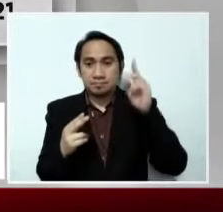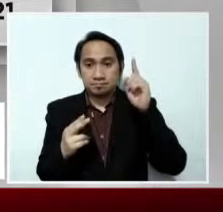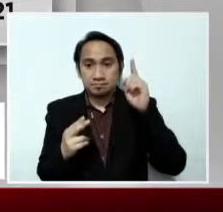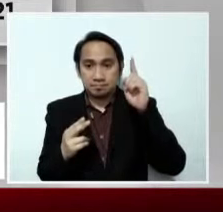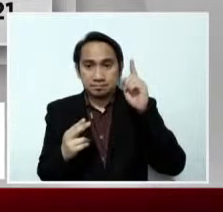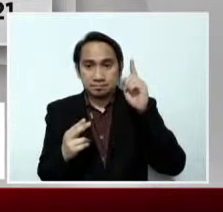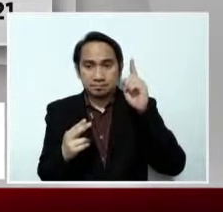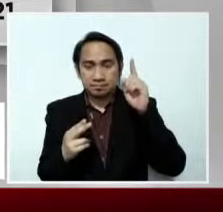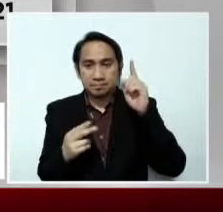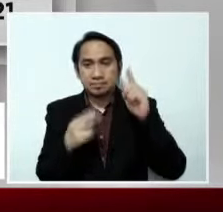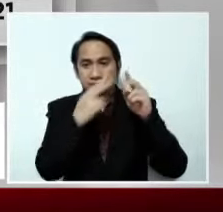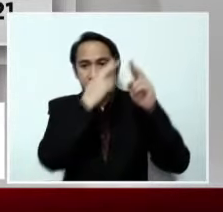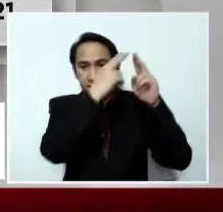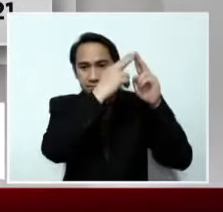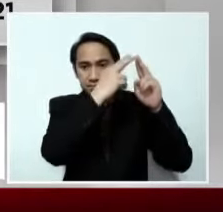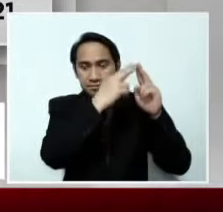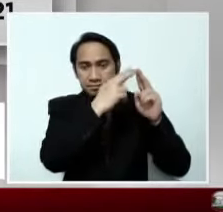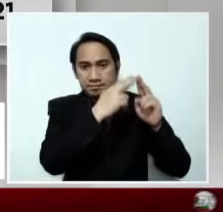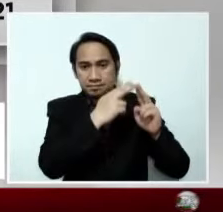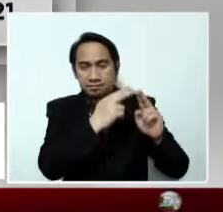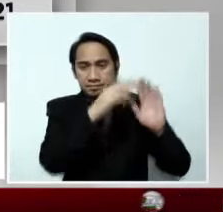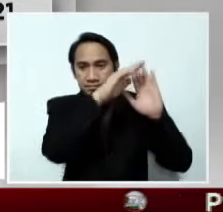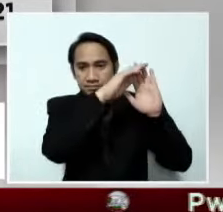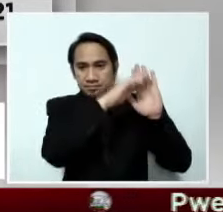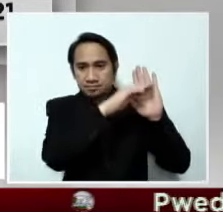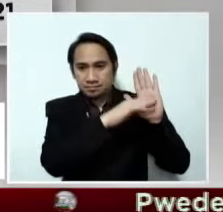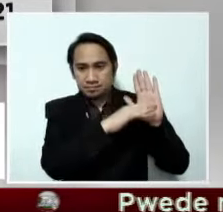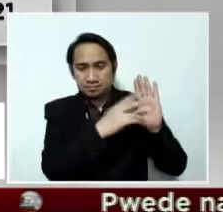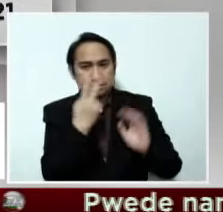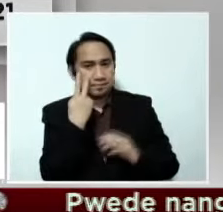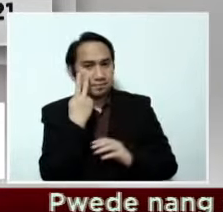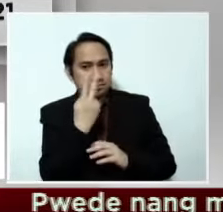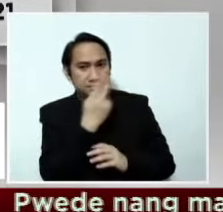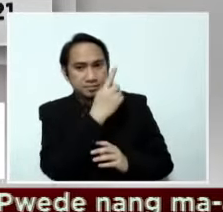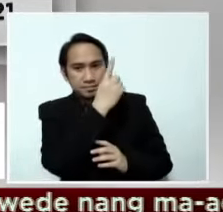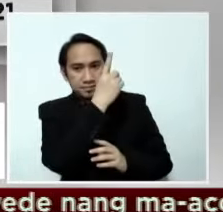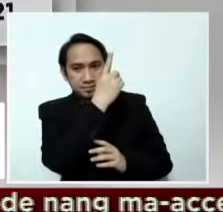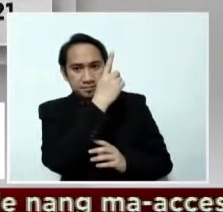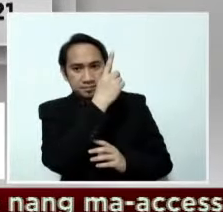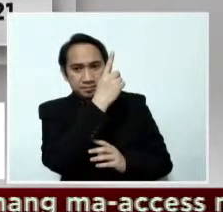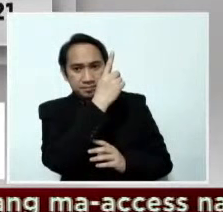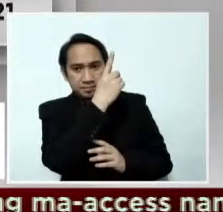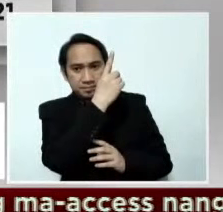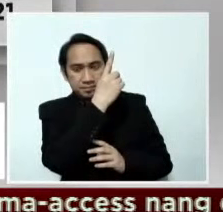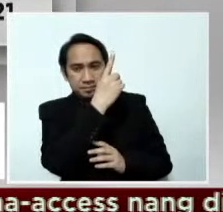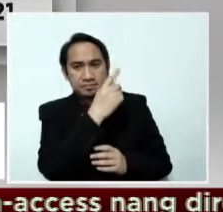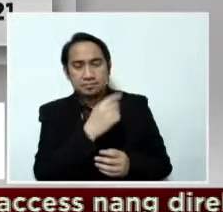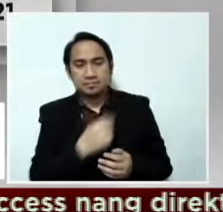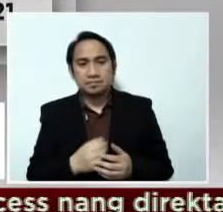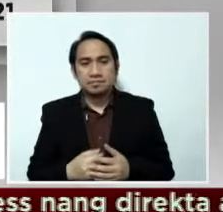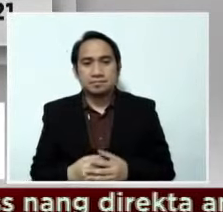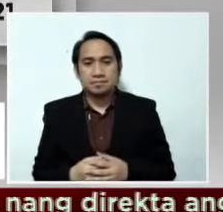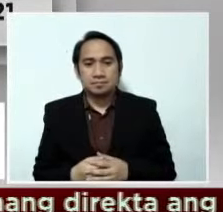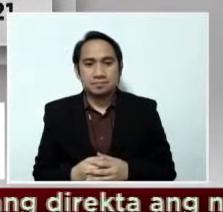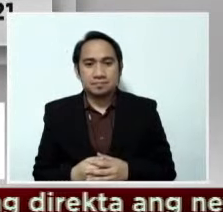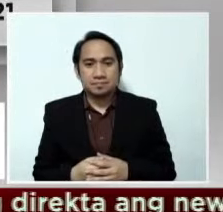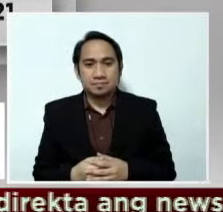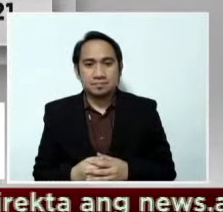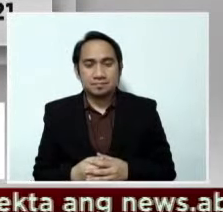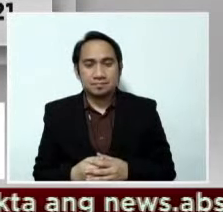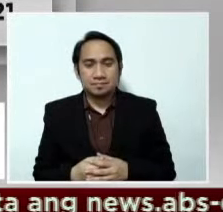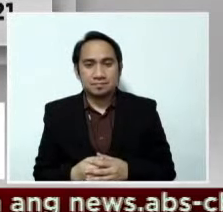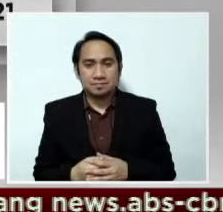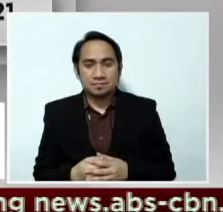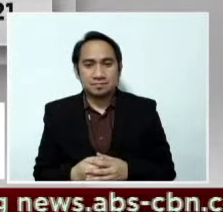Dibu Tuan, Santo Niño South Cotabato Mayor Sulpicio Villalobos, Legazpi City Albay Mayor Noel Rosal, at Bataraza